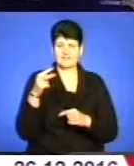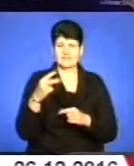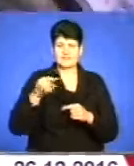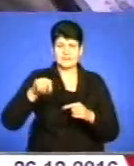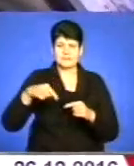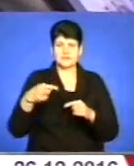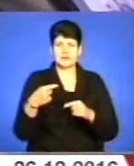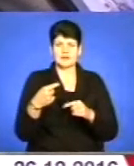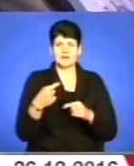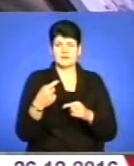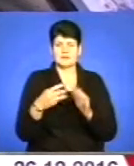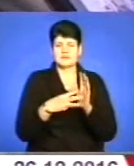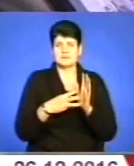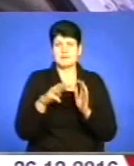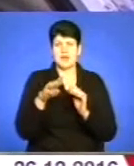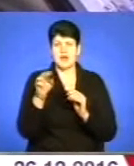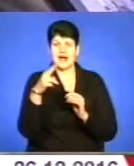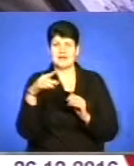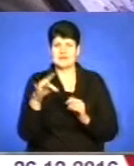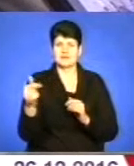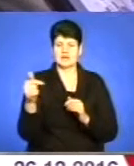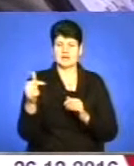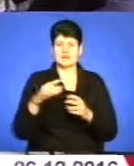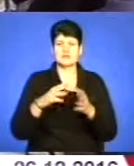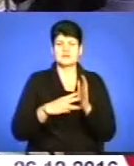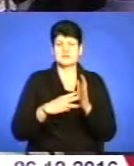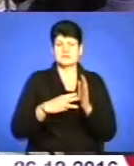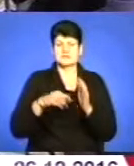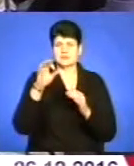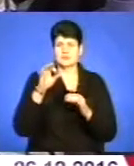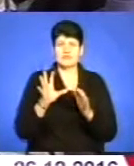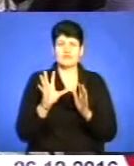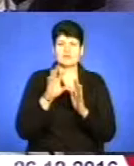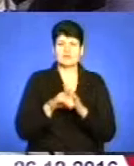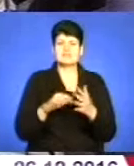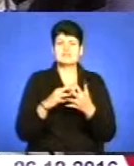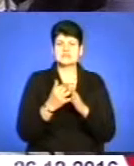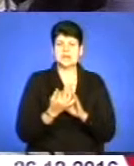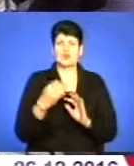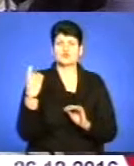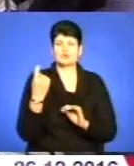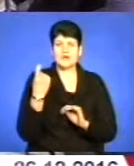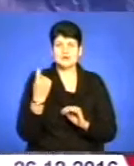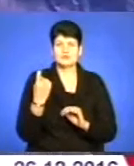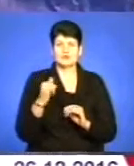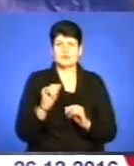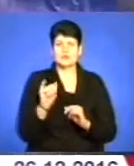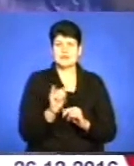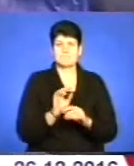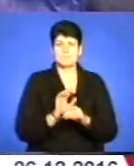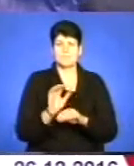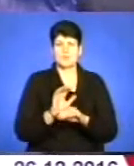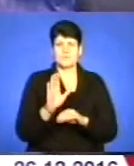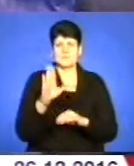мільярдів гривень. 60% від загального обсягу капітальних інвестицій вклали в сільське господарство та промисловість. Ми